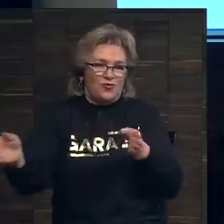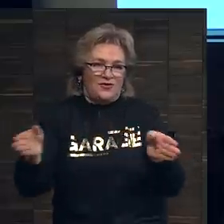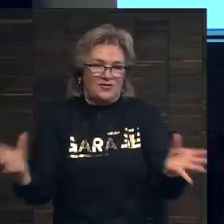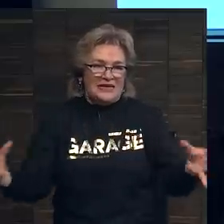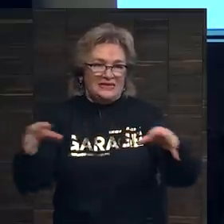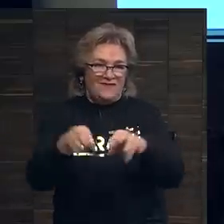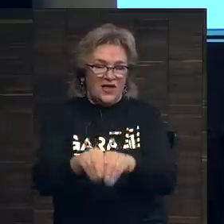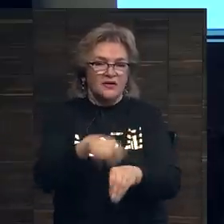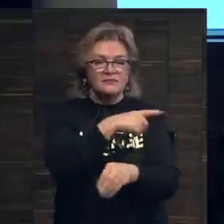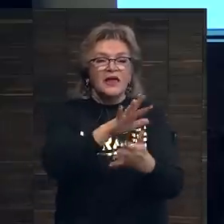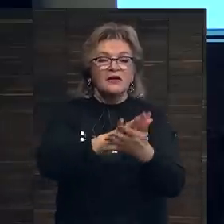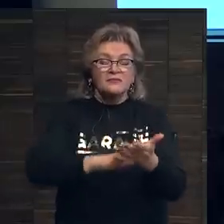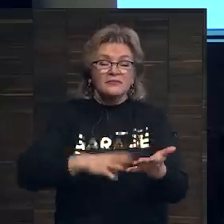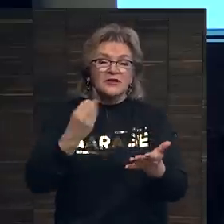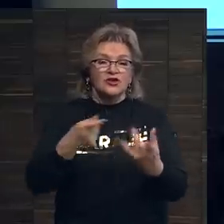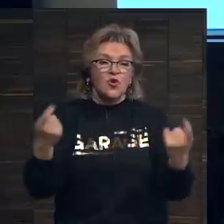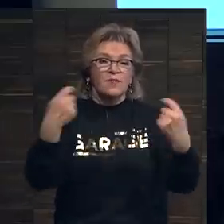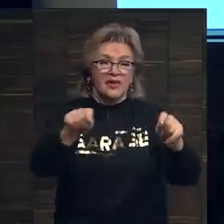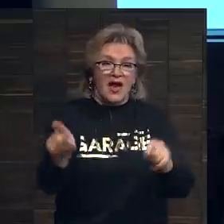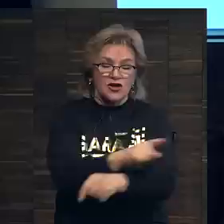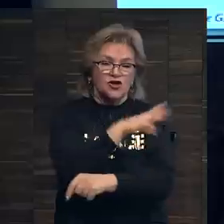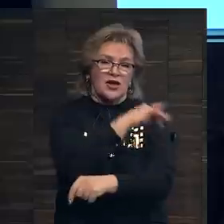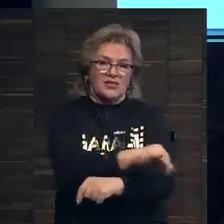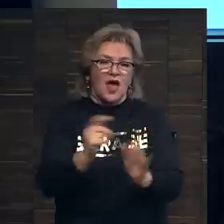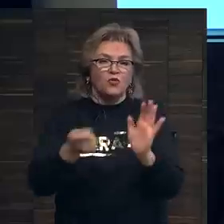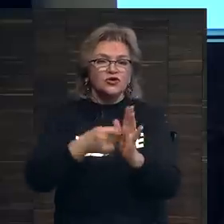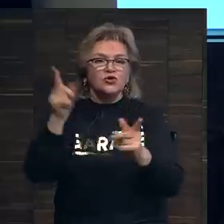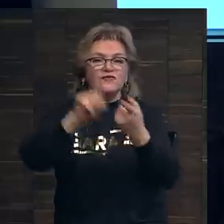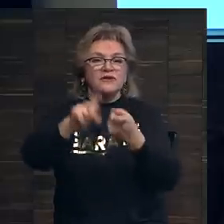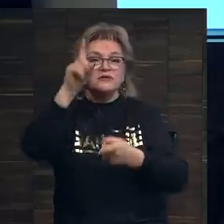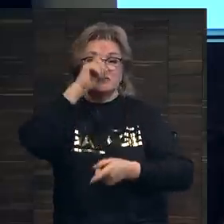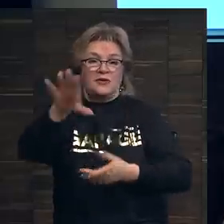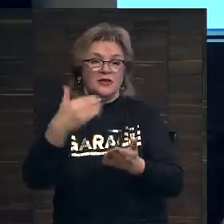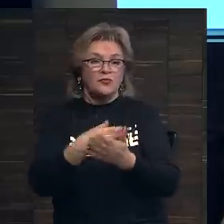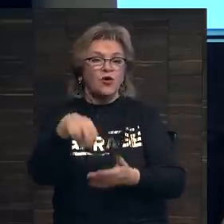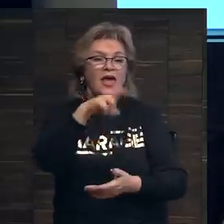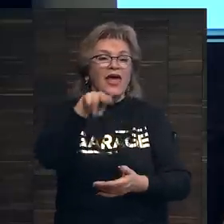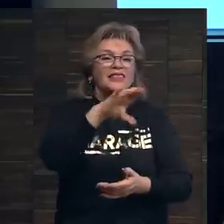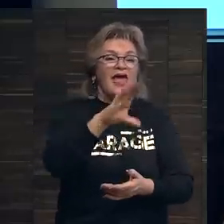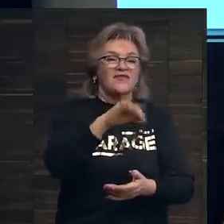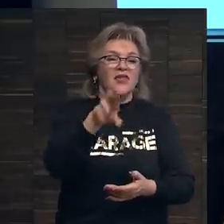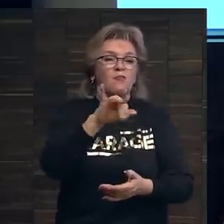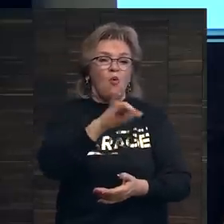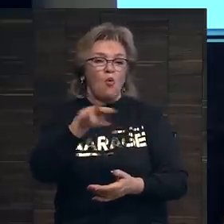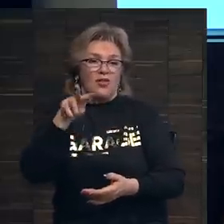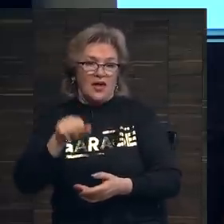Далее, продажи на аукционах связаны со знаменитым стим. Например, аукцион Дэвида Боуи,